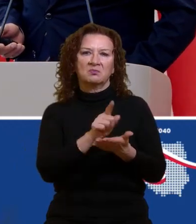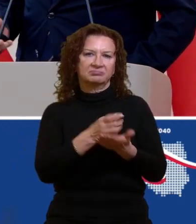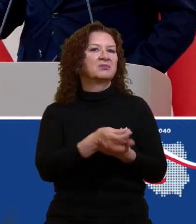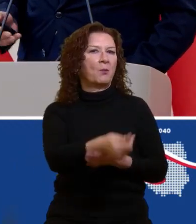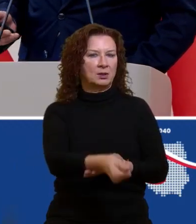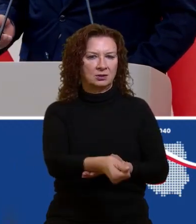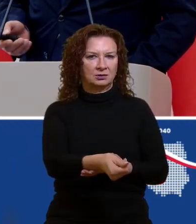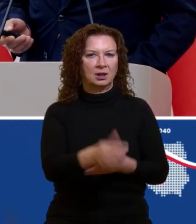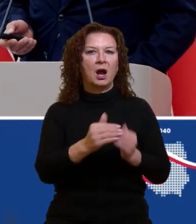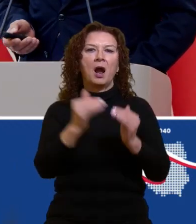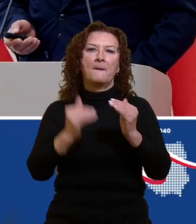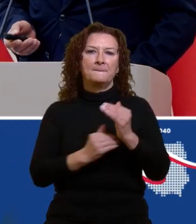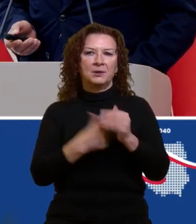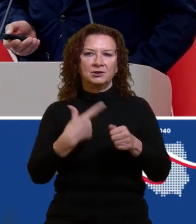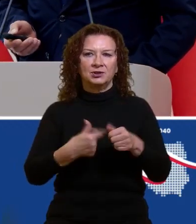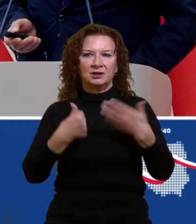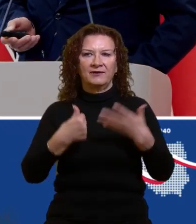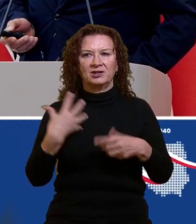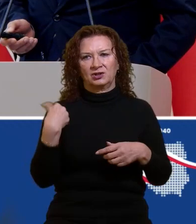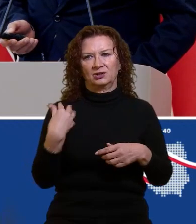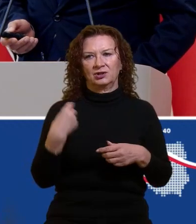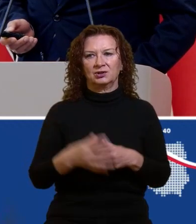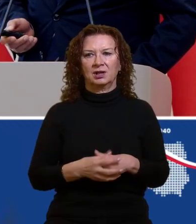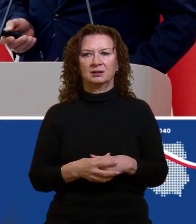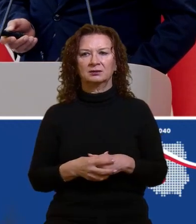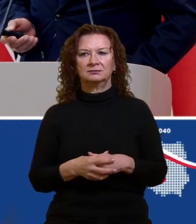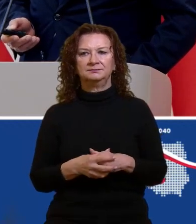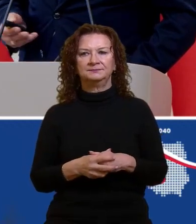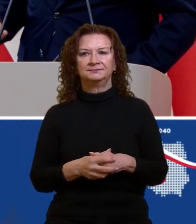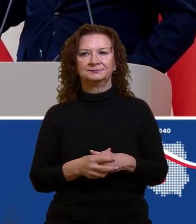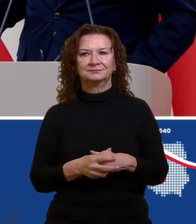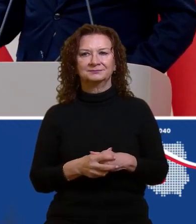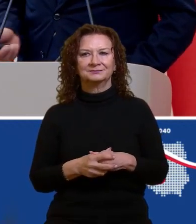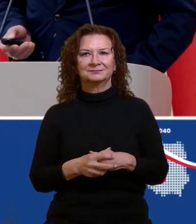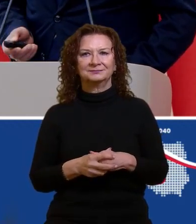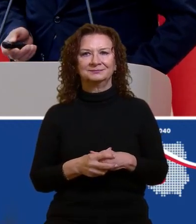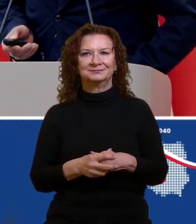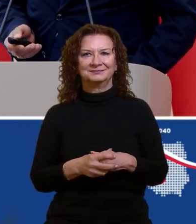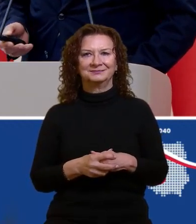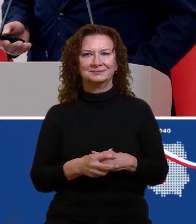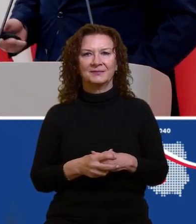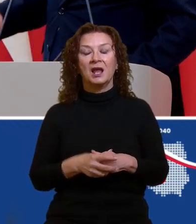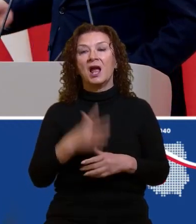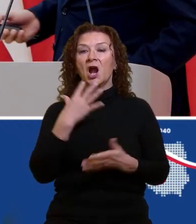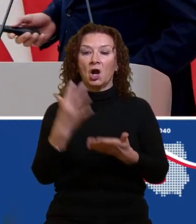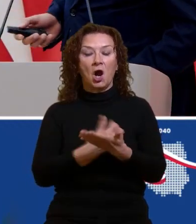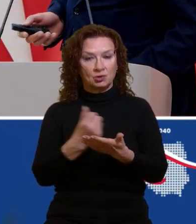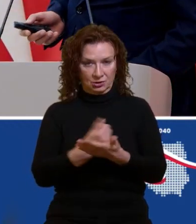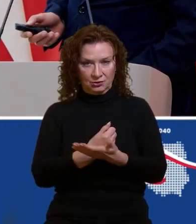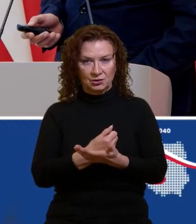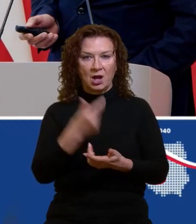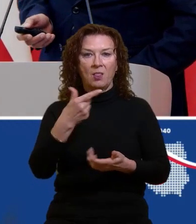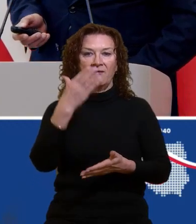są poniżej 26 roku życia to jest 2 miliony podatników. I korzyść jest 2,5 miliarda. W przypadku